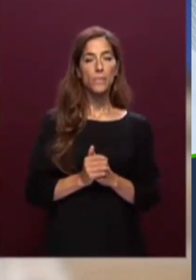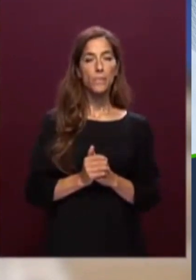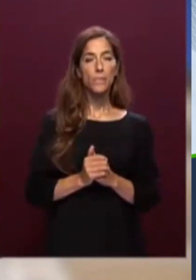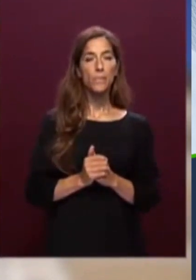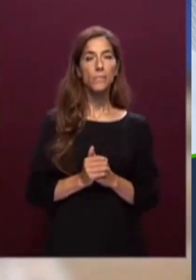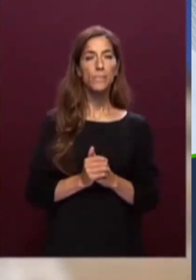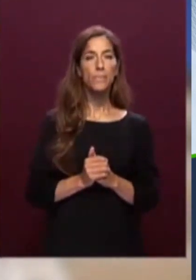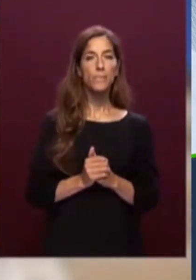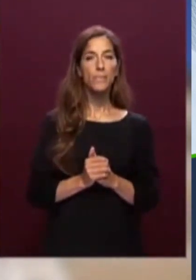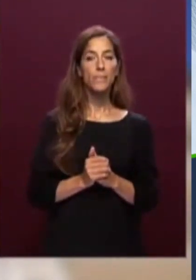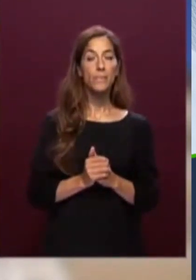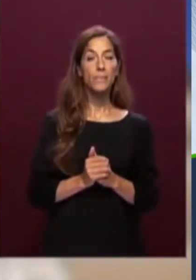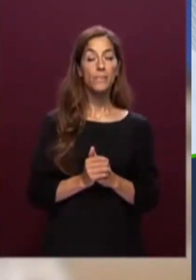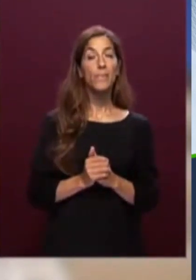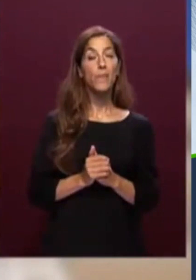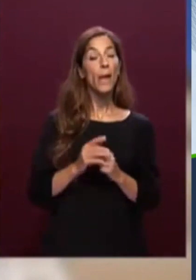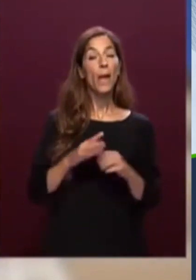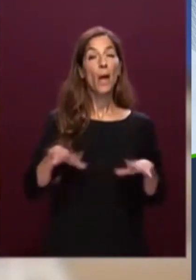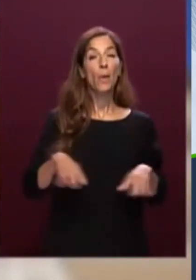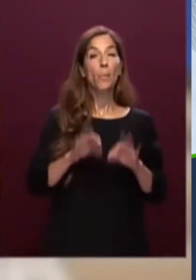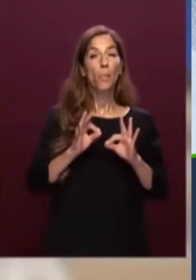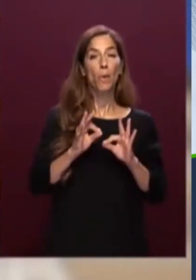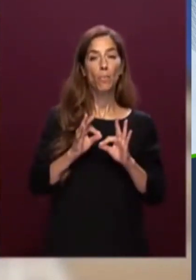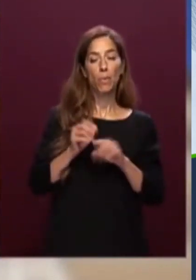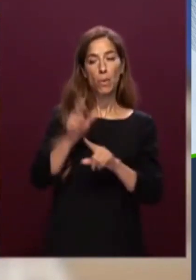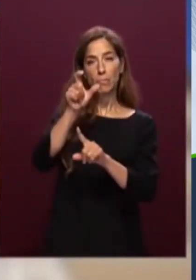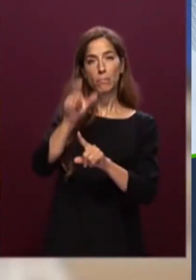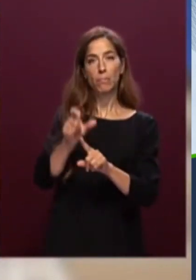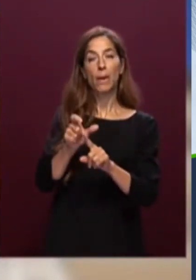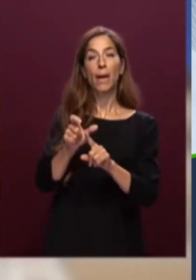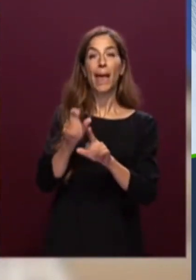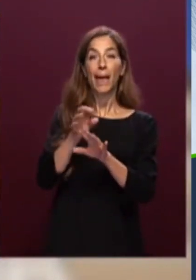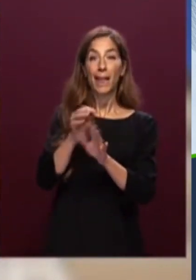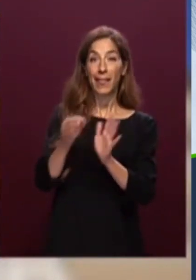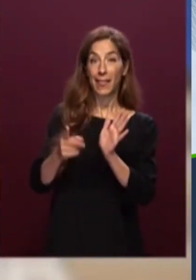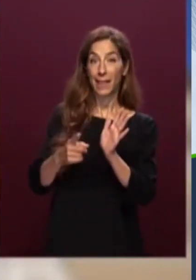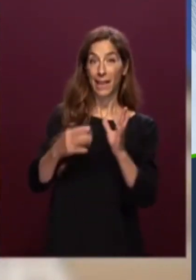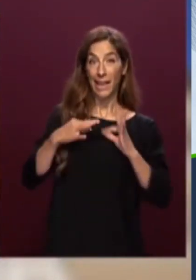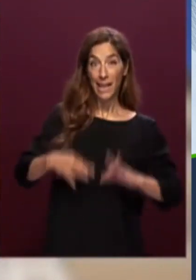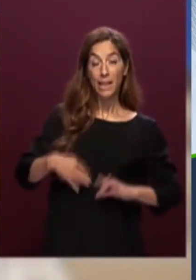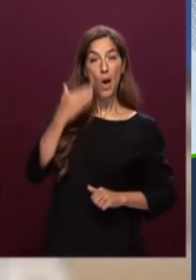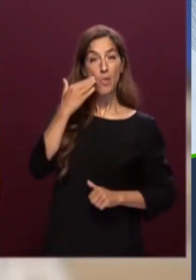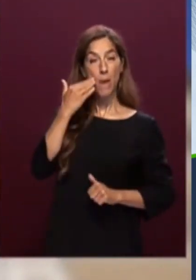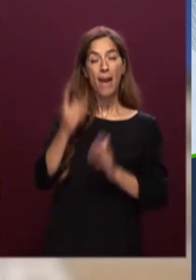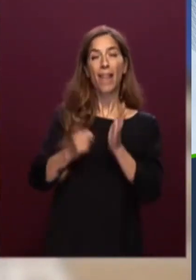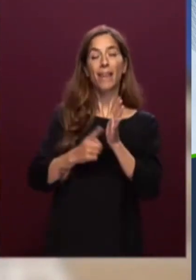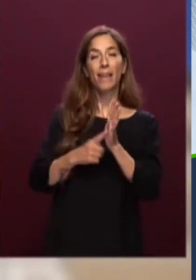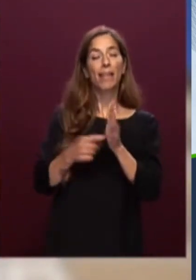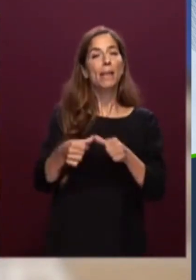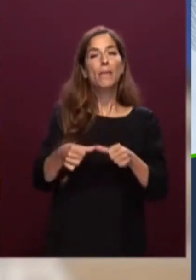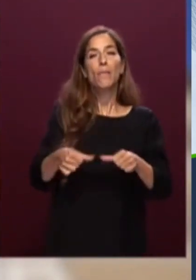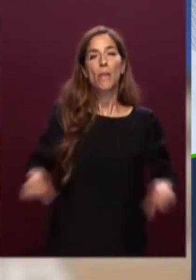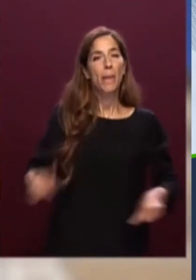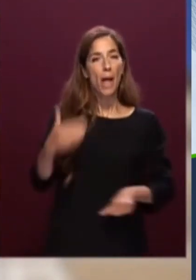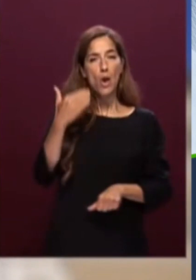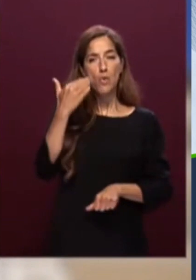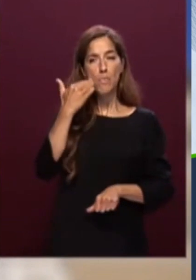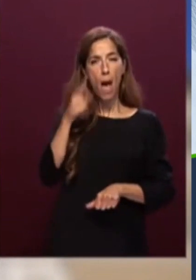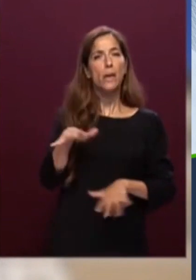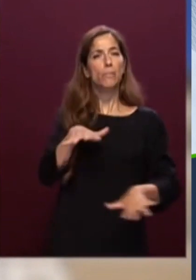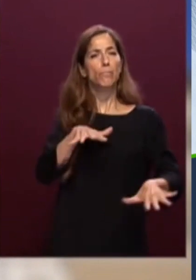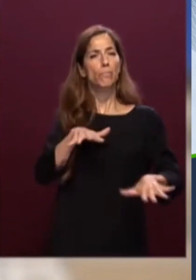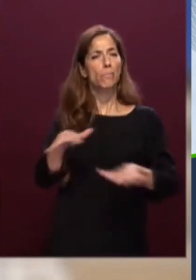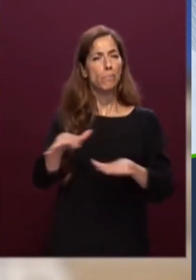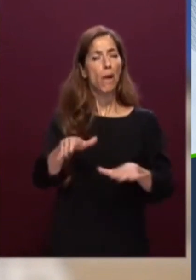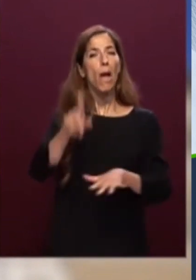a partire dal rispetto della dignità umana e dei diritti fondamentali umani e che sta svolgendo un'azione diplomatica